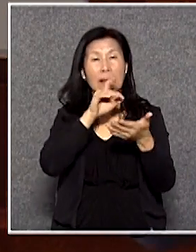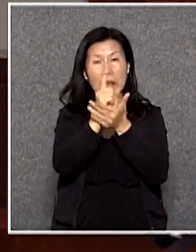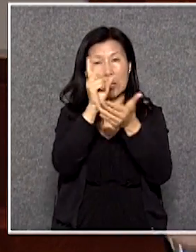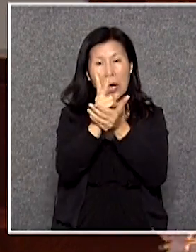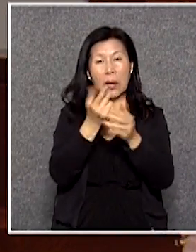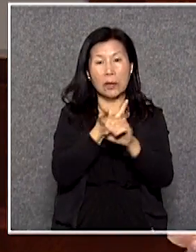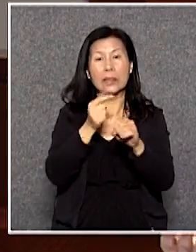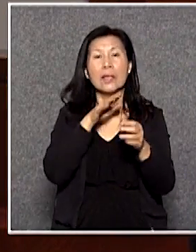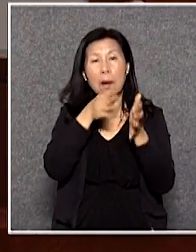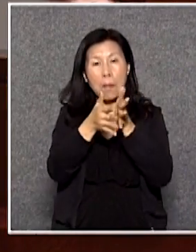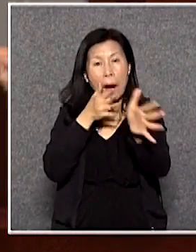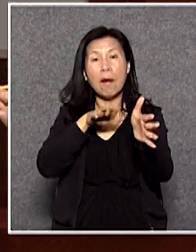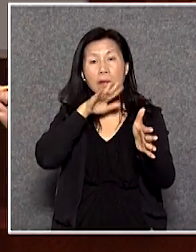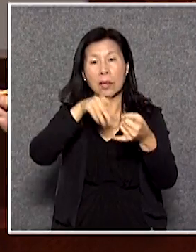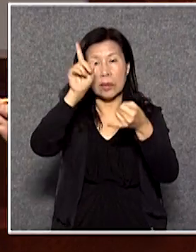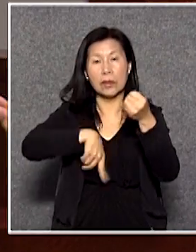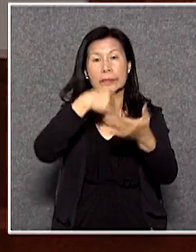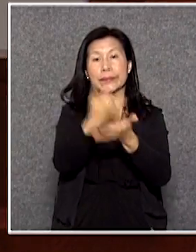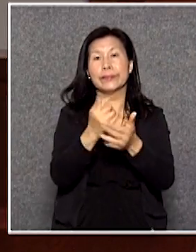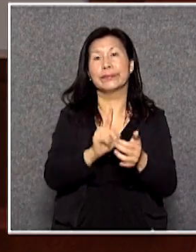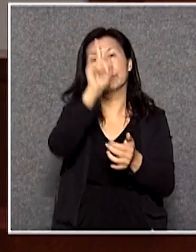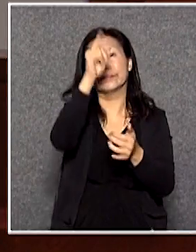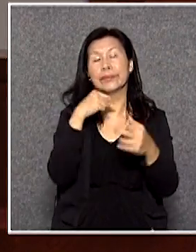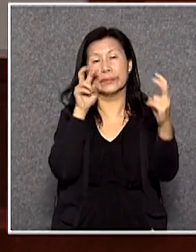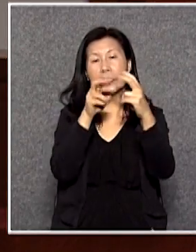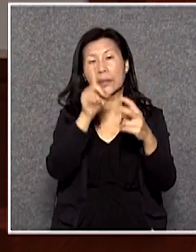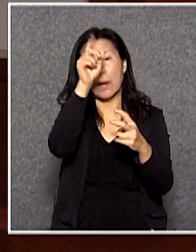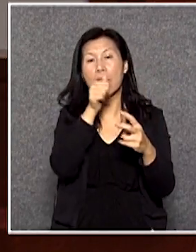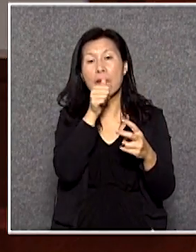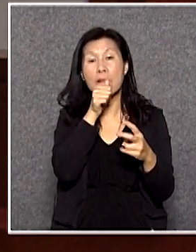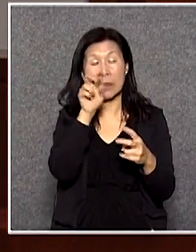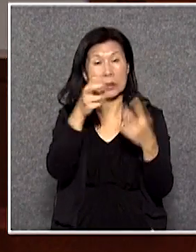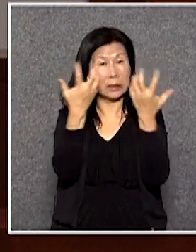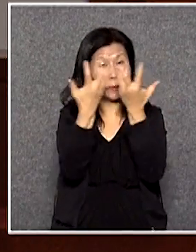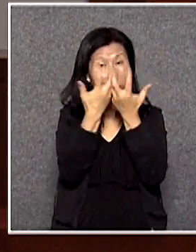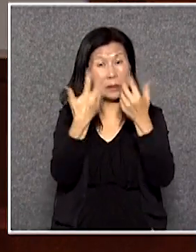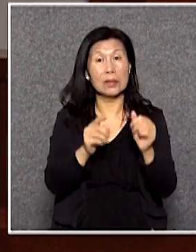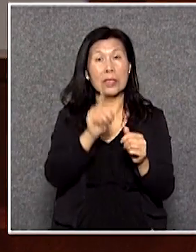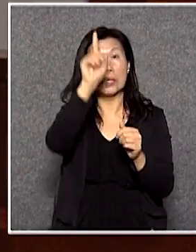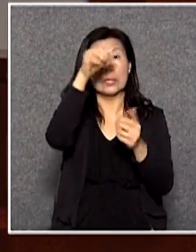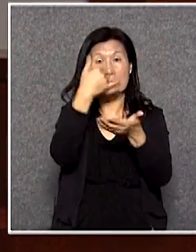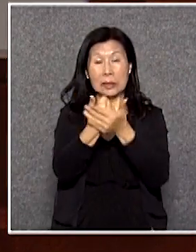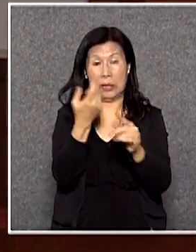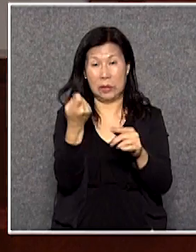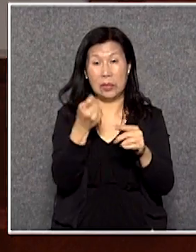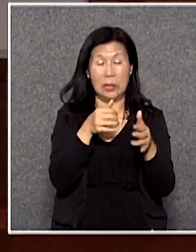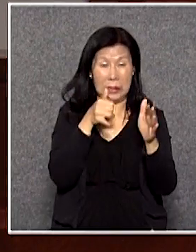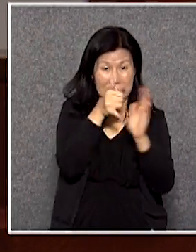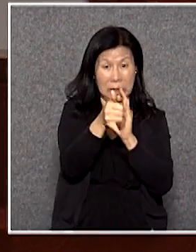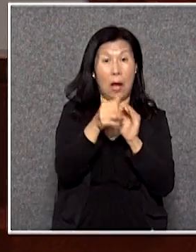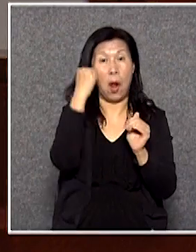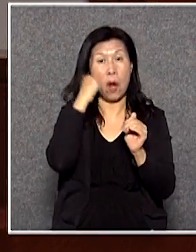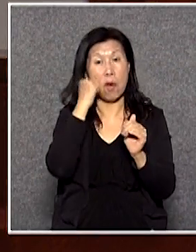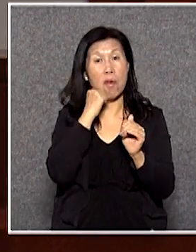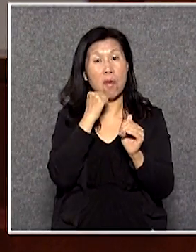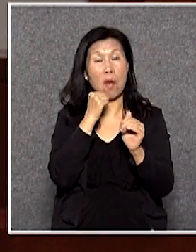等得來就上天堂了OK所以整天大家都看到那些數字你上天堂就比入這些所謂長者的